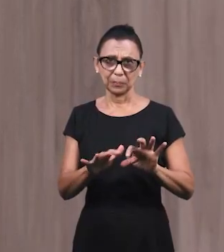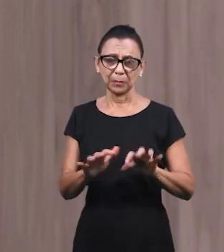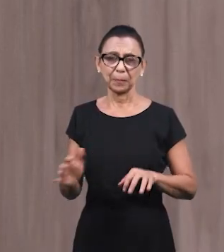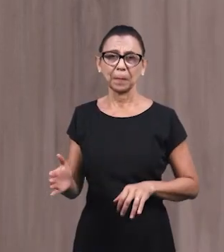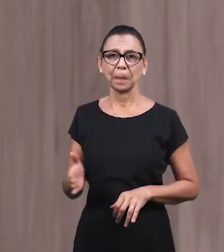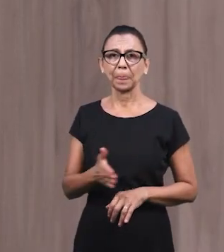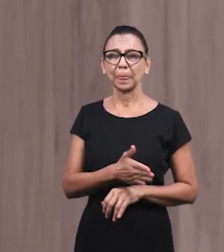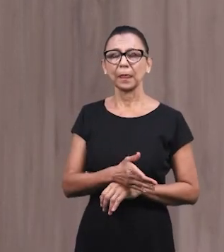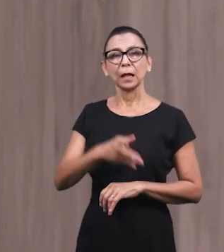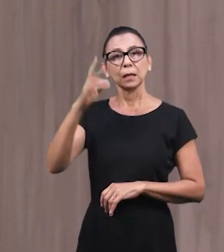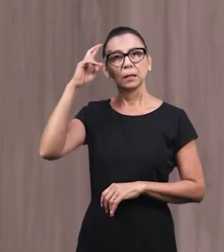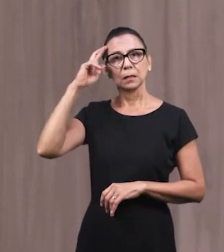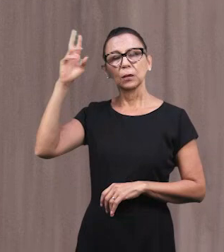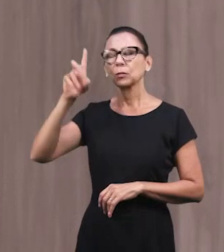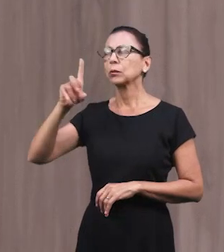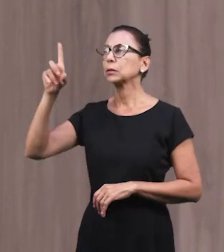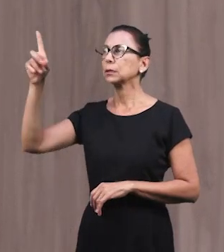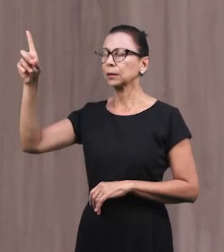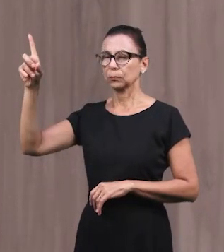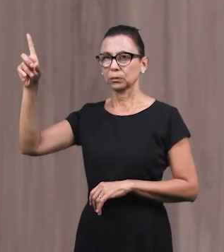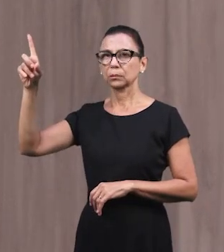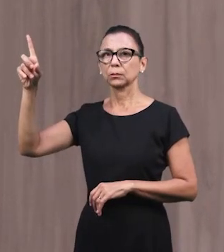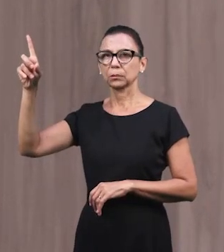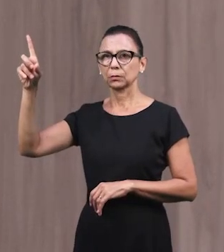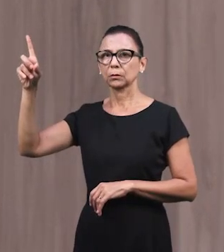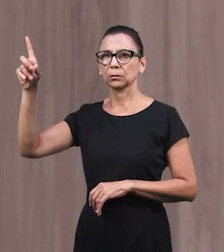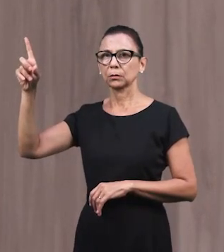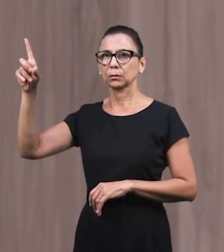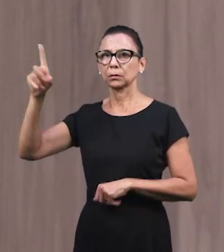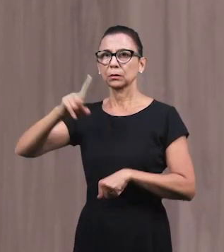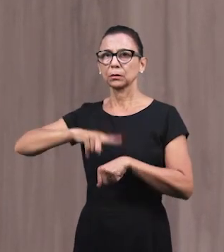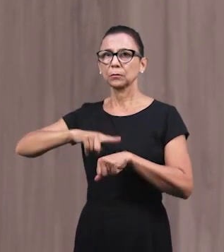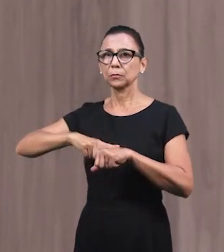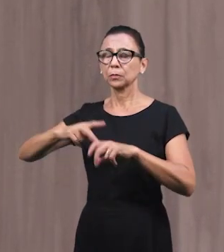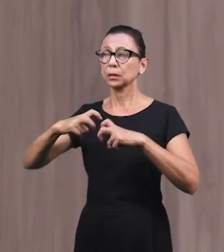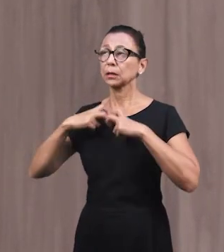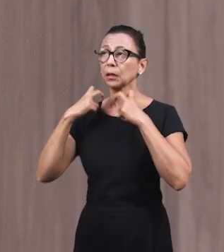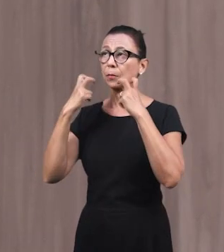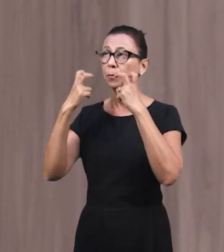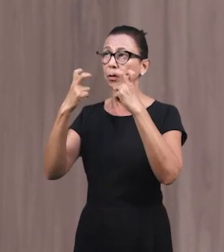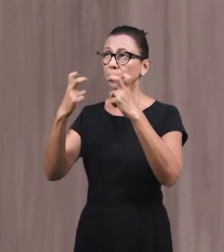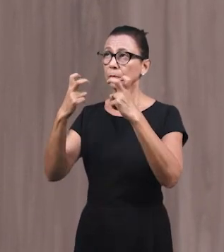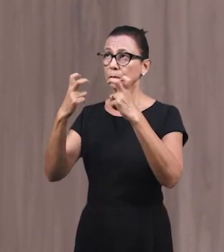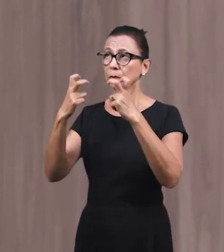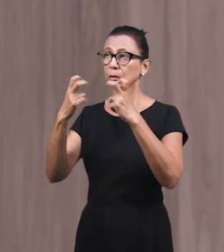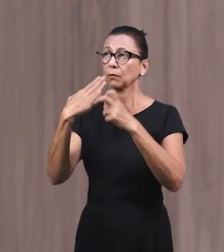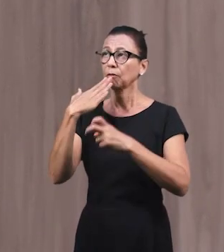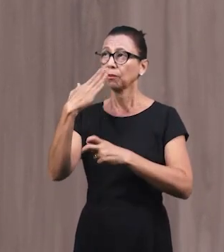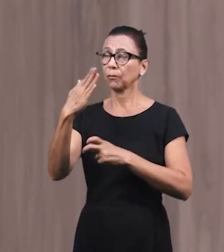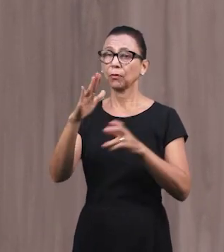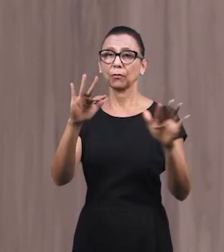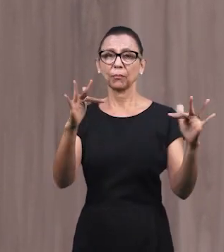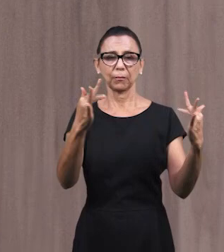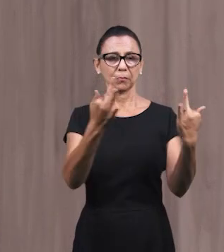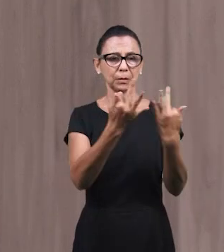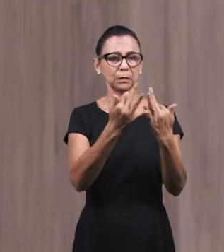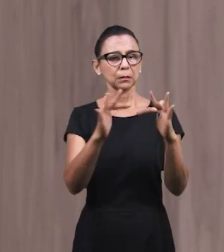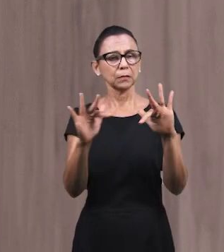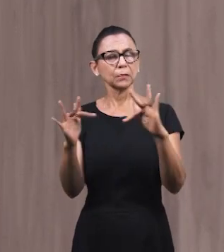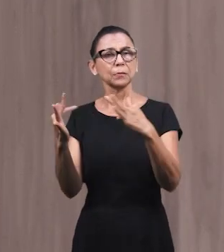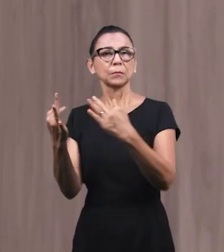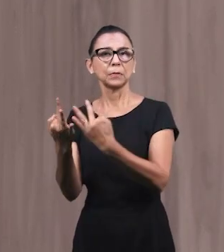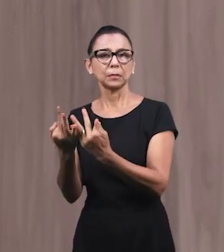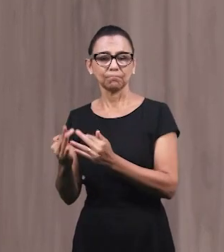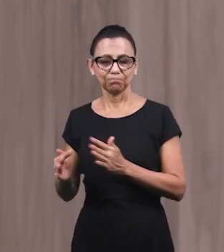благословении Господь и Бог Мы хотим Взывать к тебе О семьях О домах